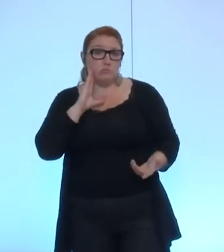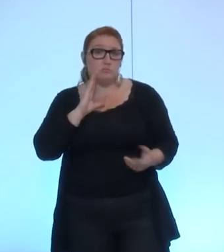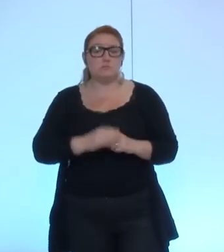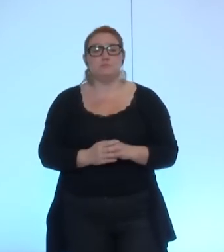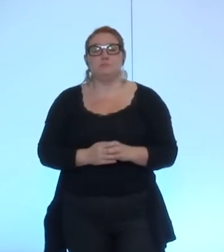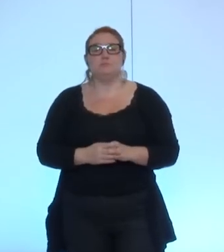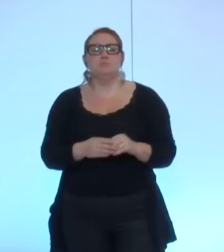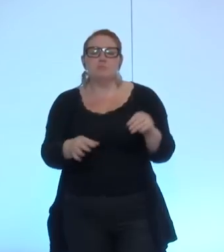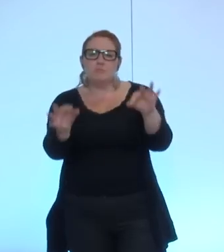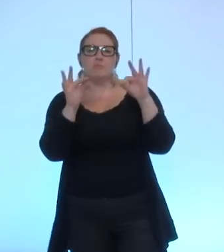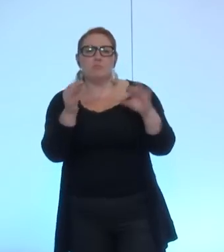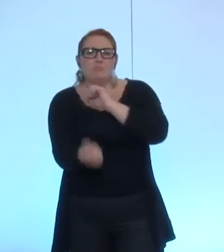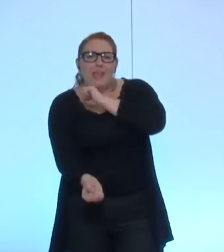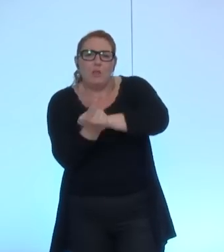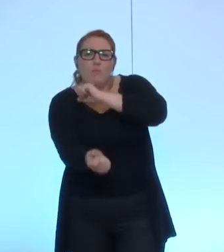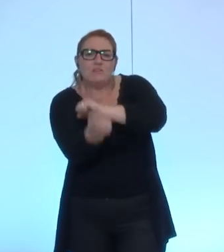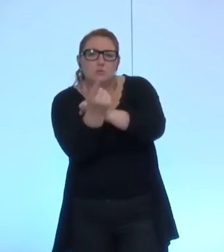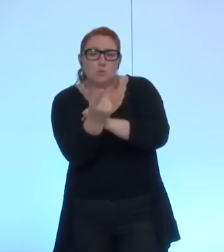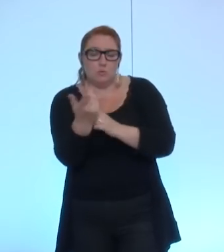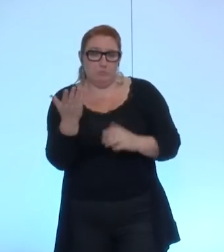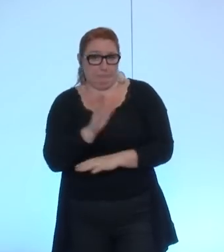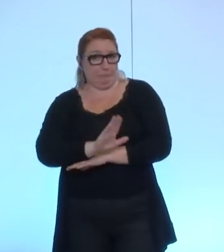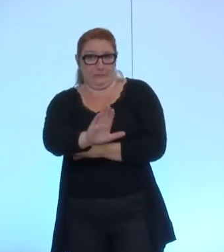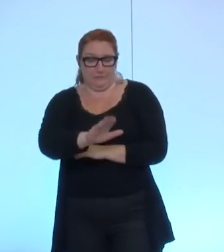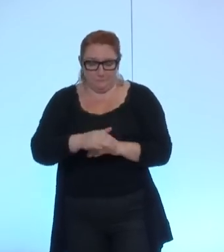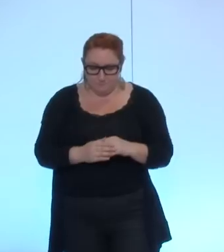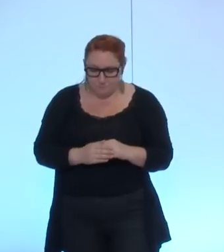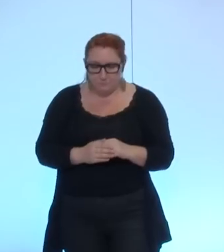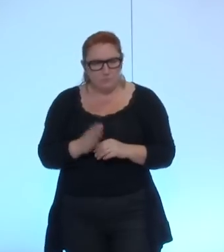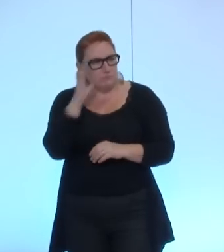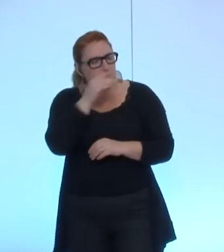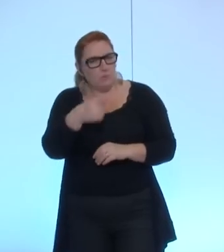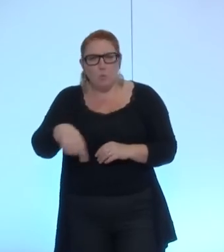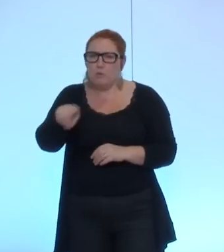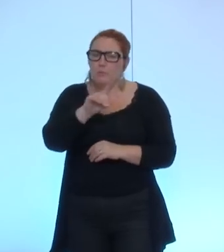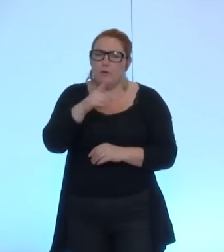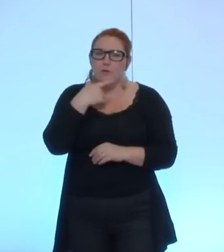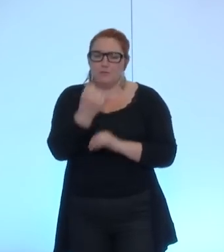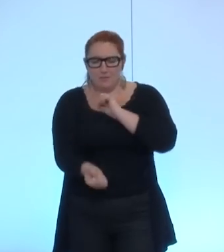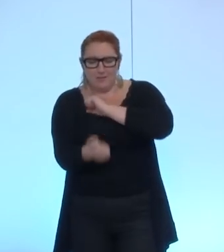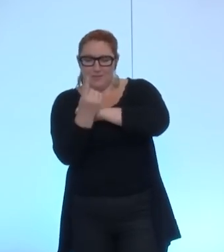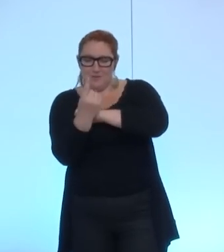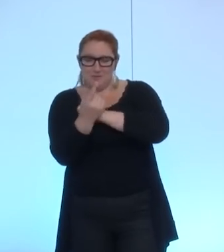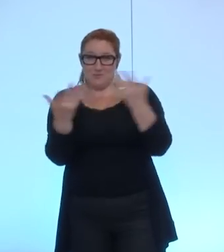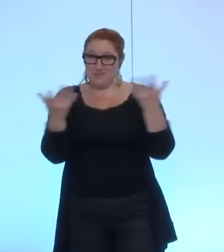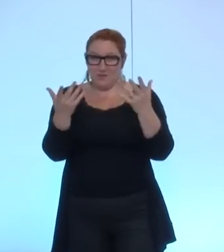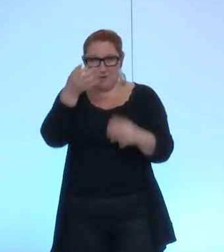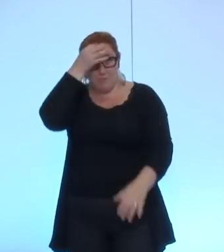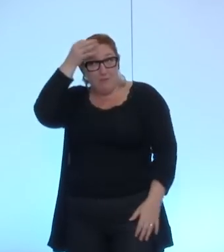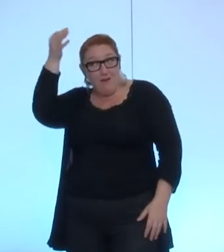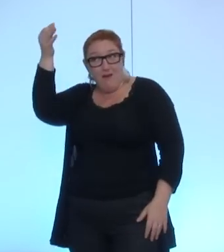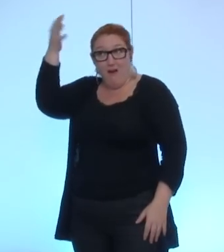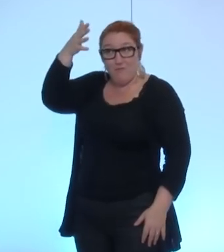Sur la question de l'innovation elle-même, je vous rappelle qu'une innovation, c'est une invention qui réussit, c'est-à-dire que